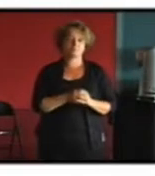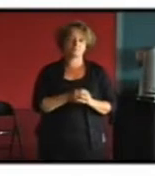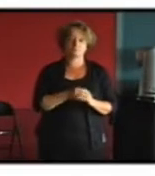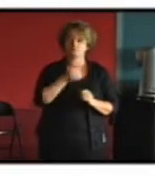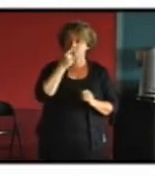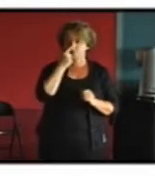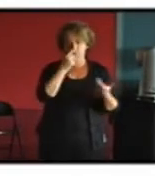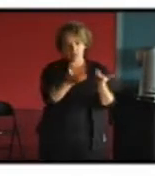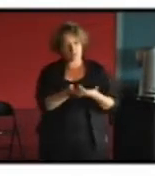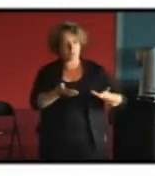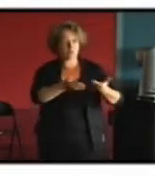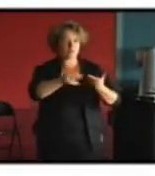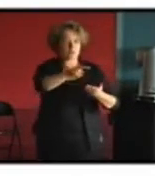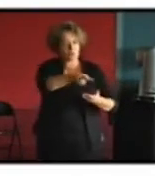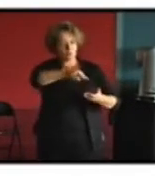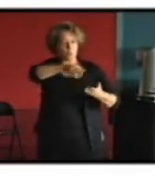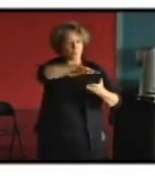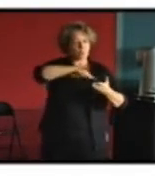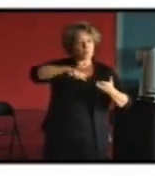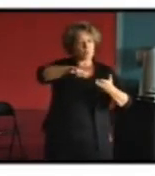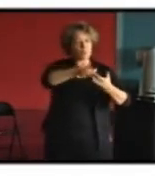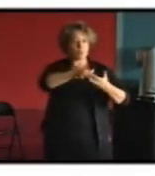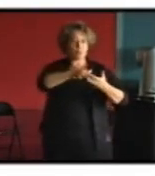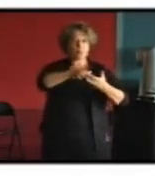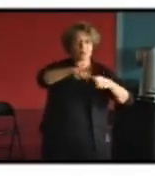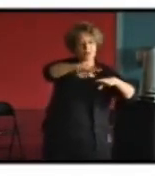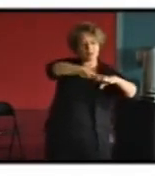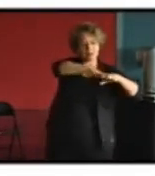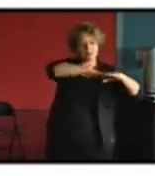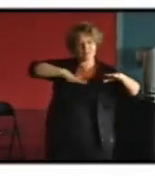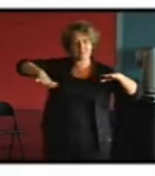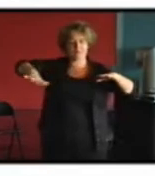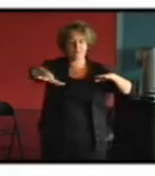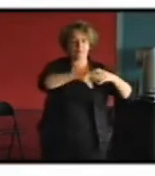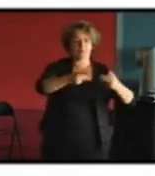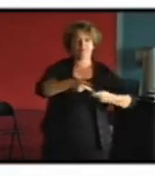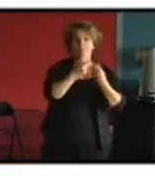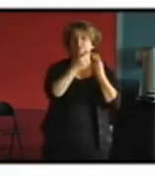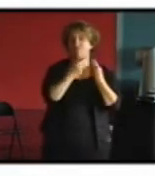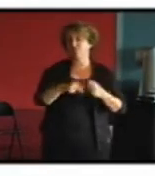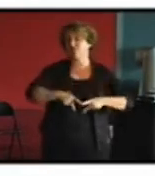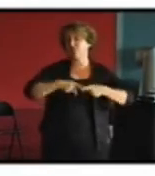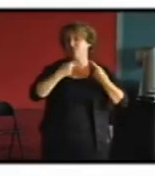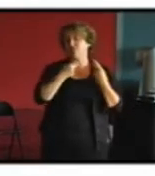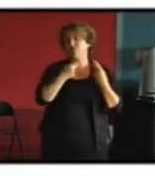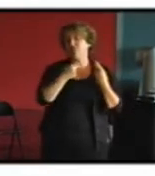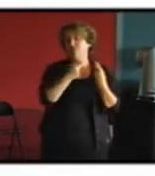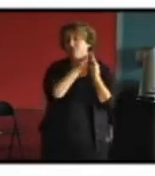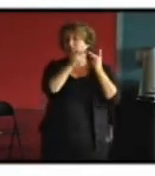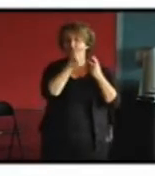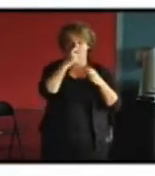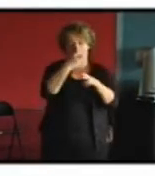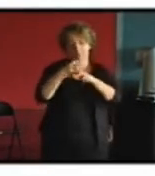en particulier dans le secteur sauvegardé et la ville de Pierre monsieur l'a dit d'ailleurs on est extrêmement attentif il y des choses qu'on interdit